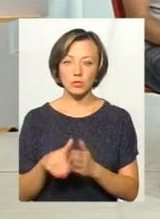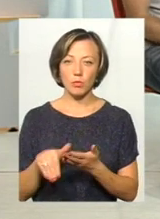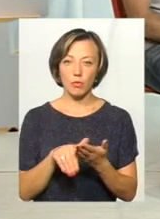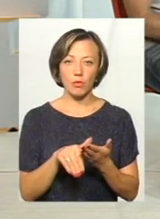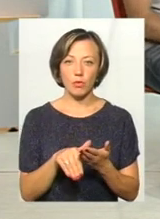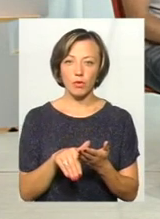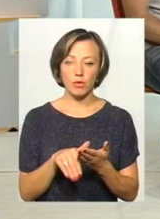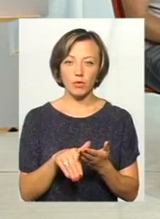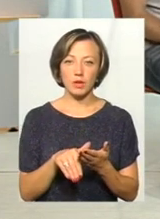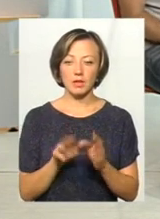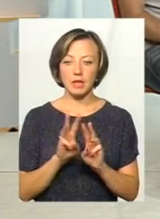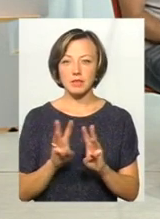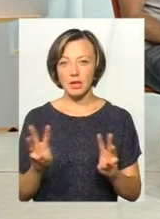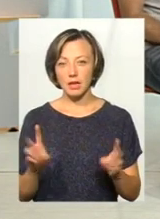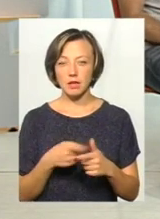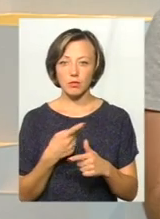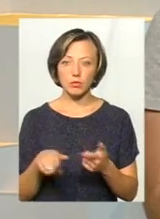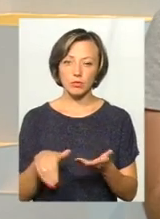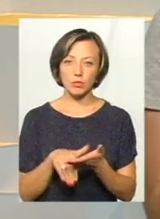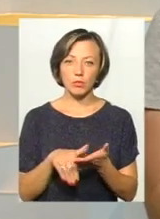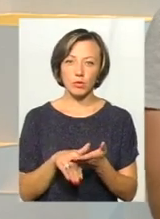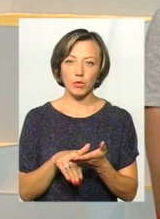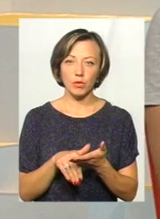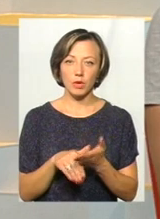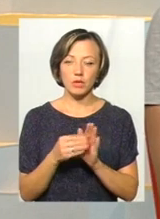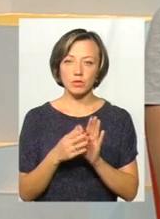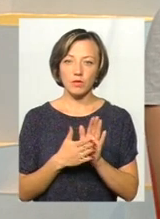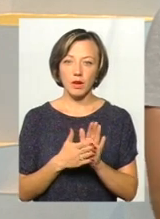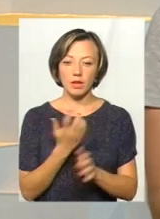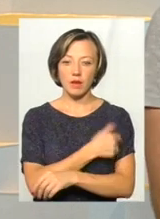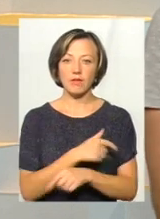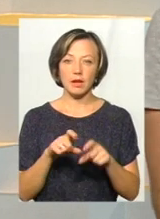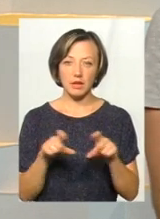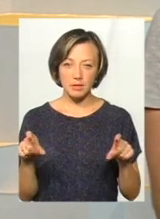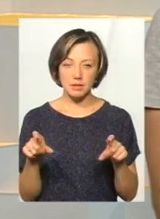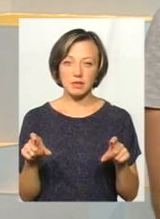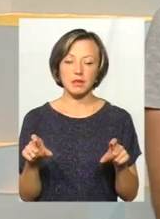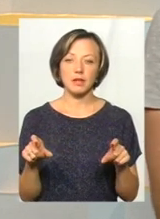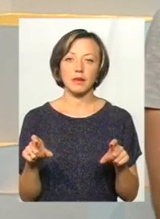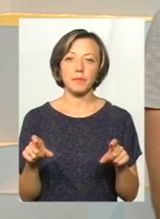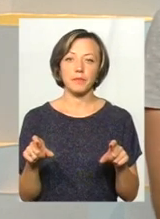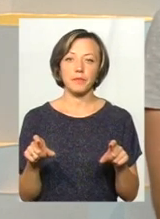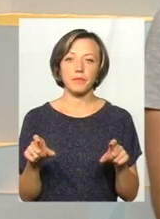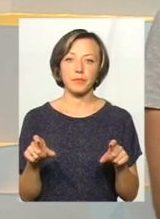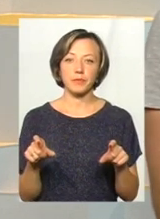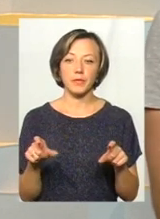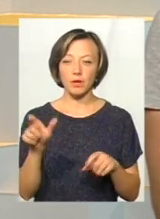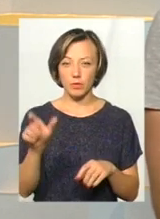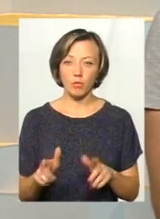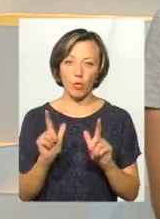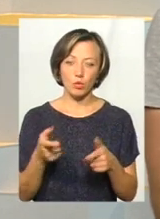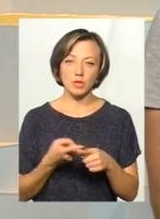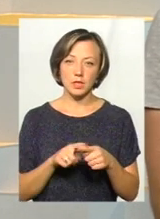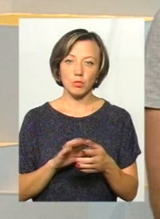реєстрування на сайті чи за допомогою реєстрування в клініці, він погоджується з цими